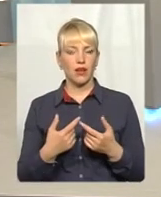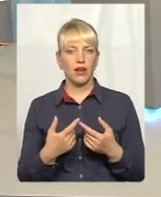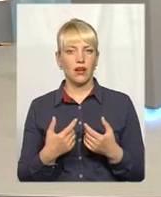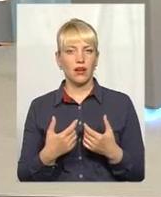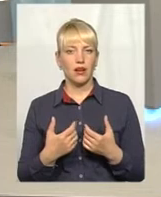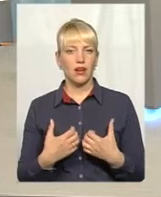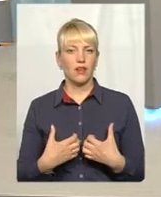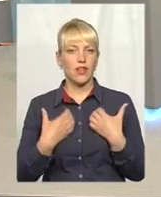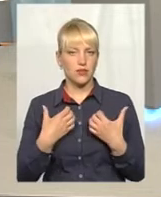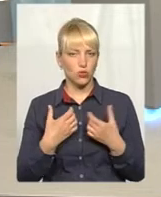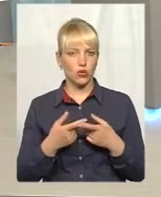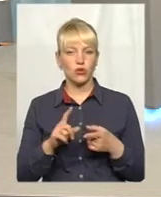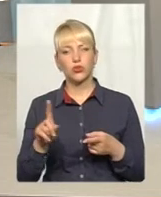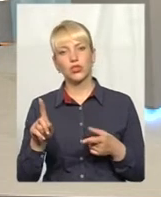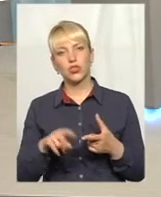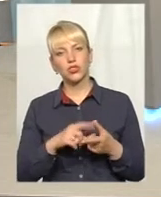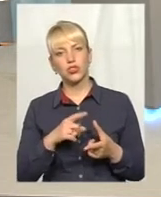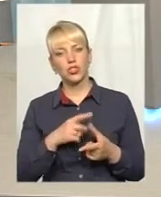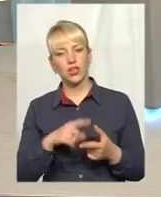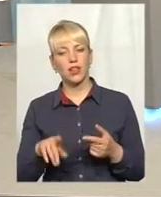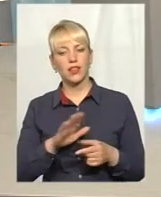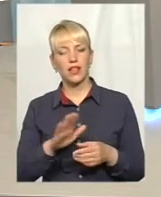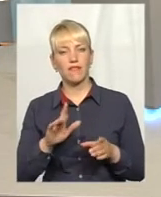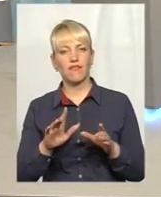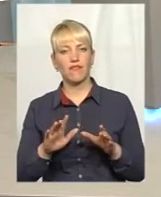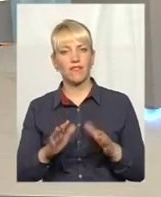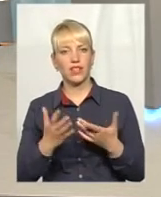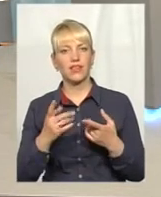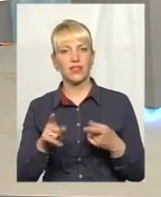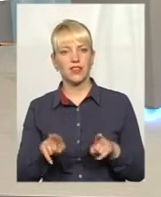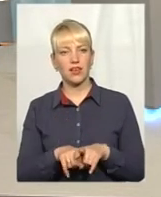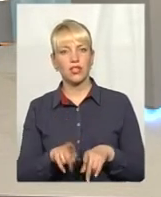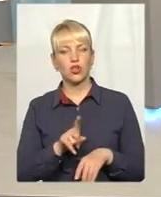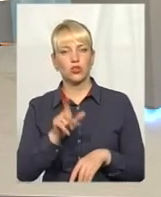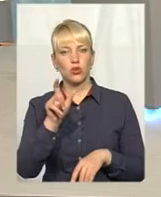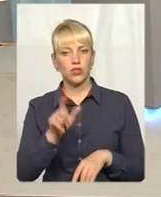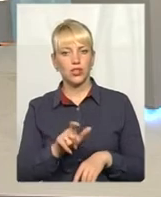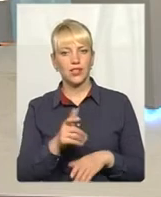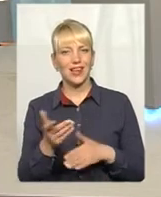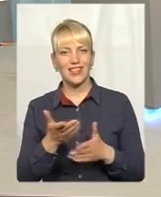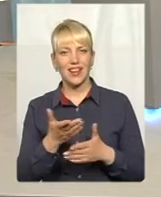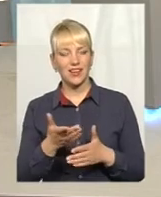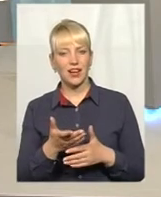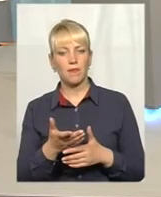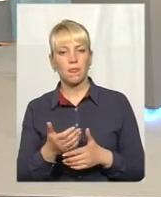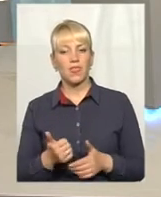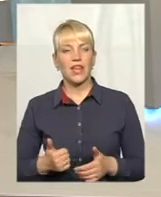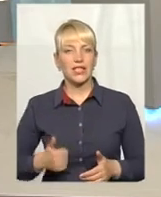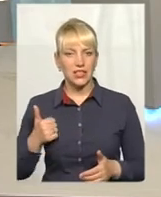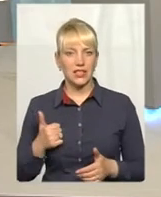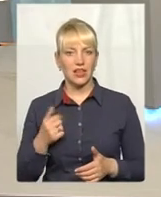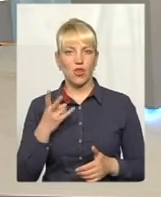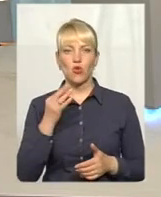не вийде так, що людина, яка гідна, але не може